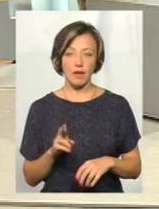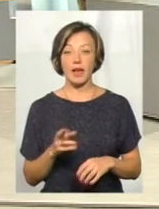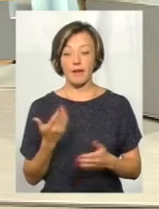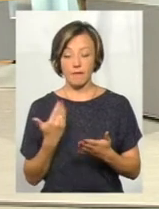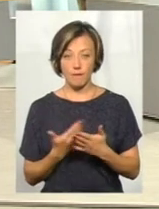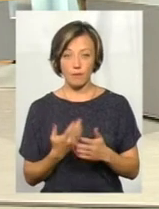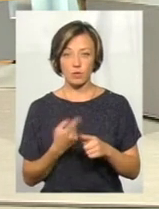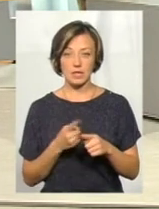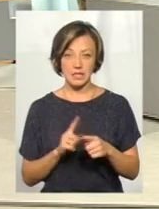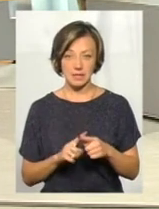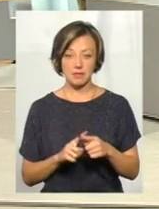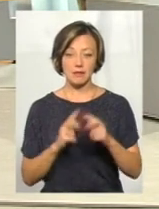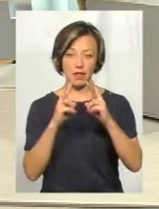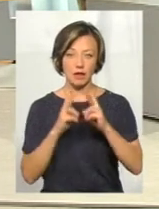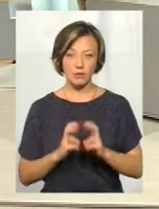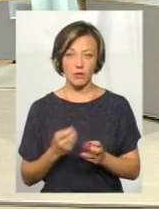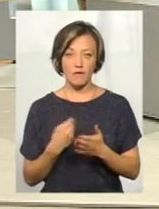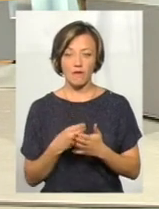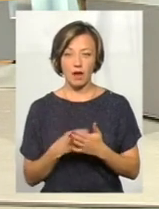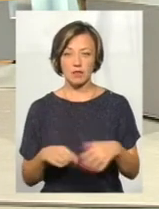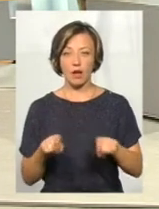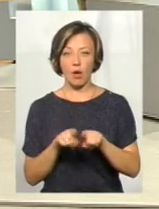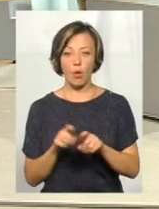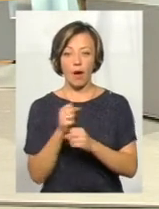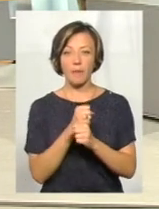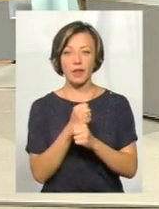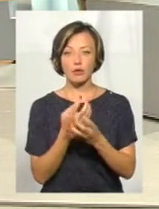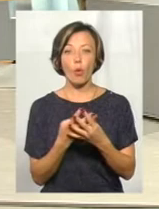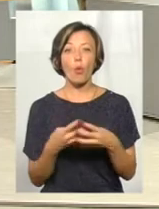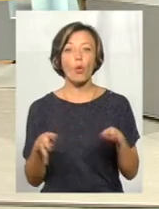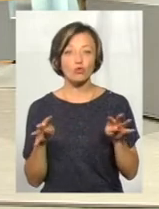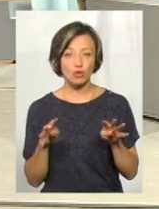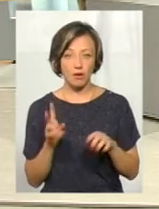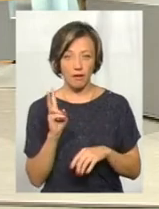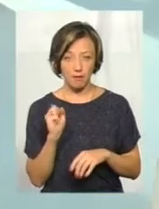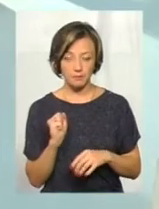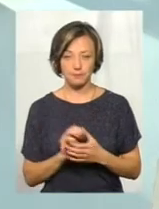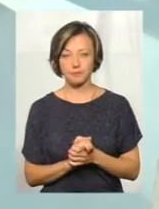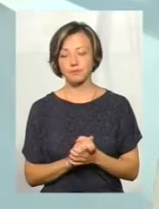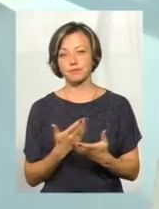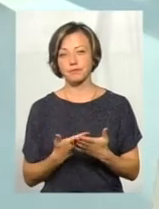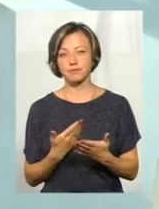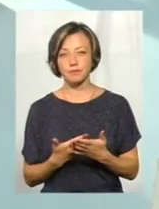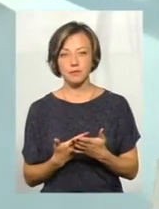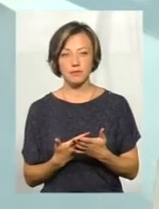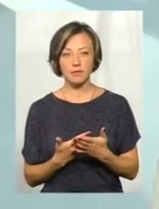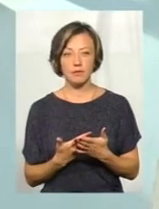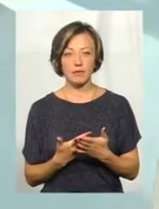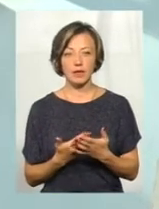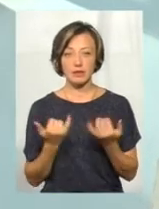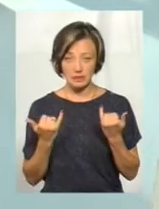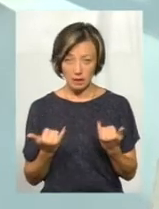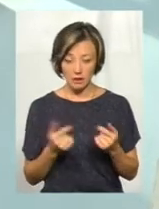аналізуються, вартість такого аптечного кошика. Скажімо, в даному